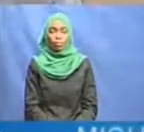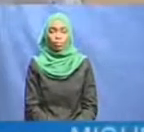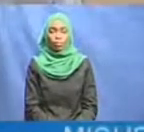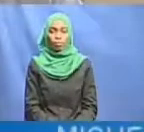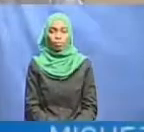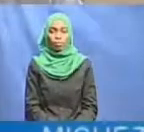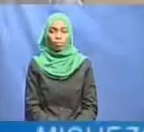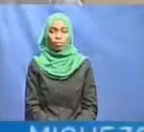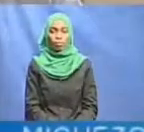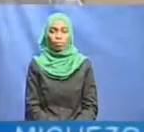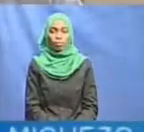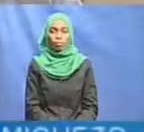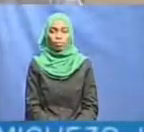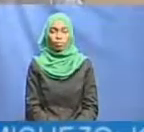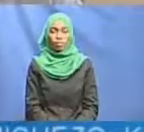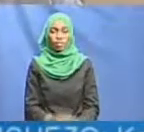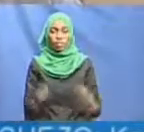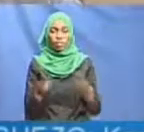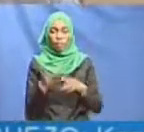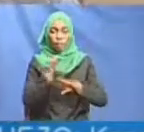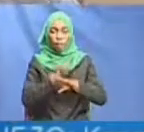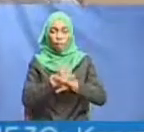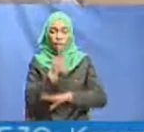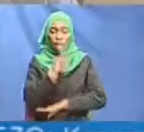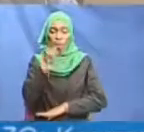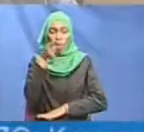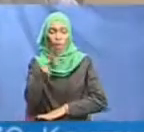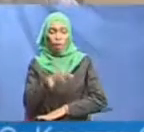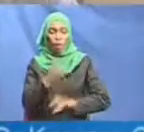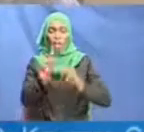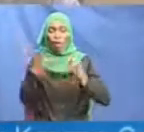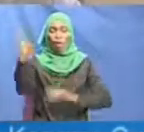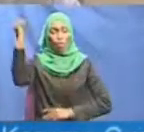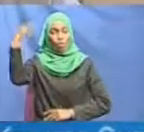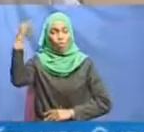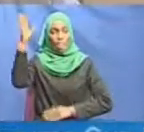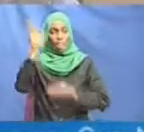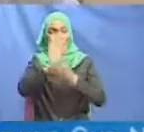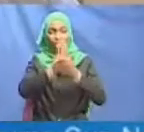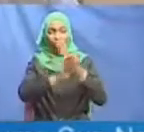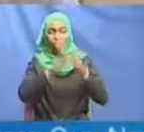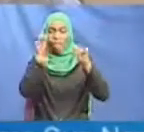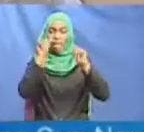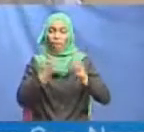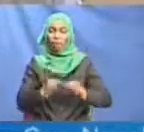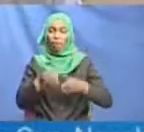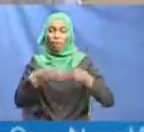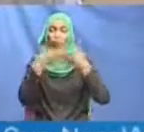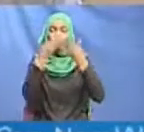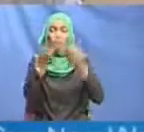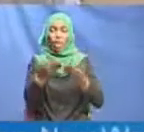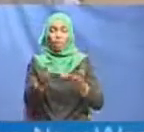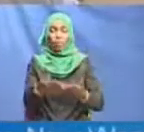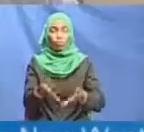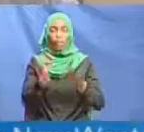Wakati wa nazadi kwa mbile mbuwa zimeanza basi chandari zile za kawila zilasa mzichukulio, kwa wali za